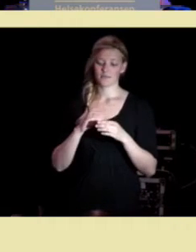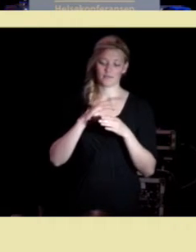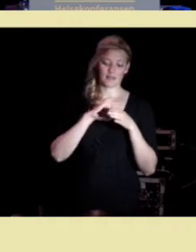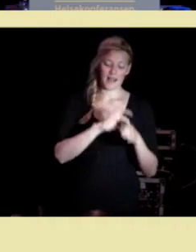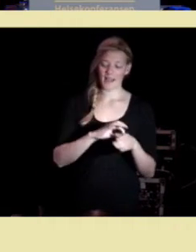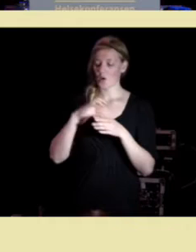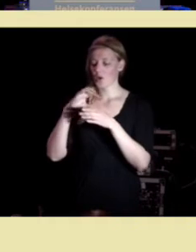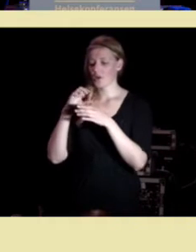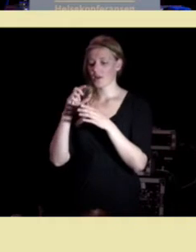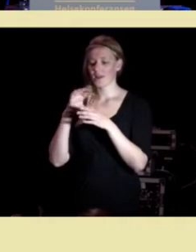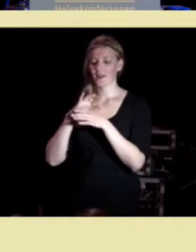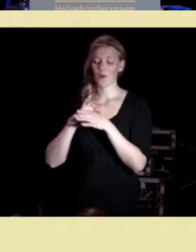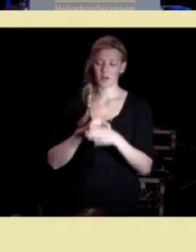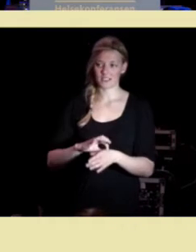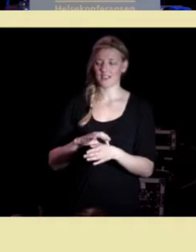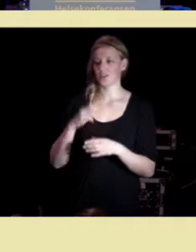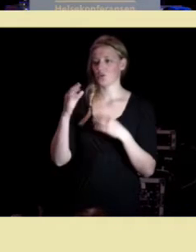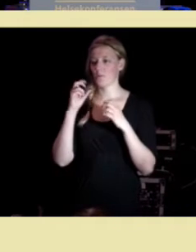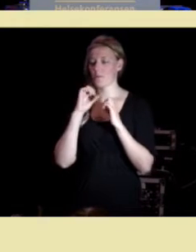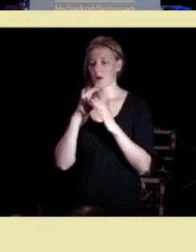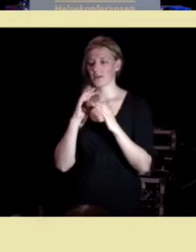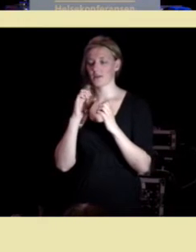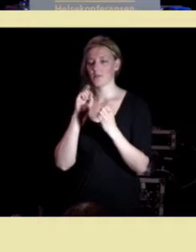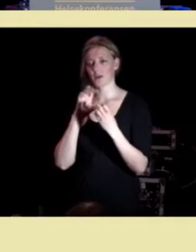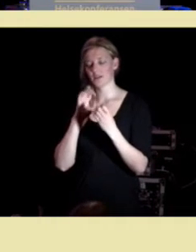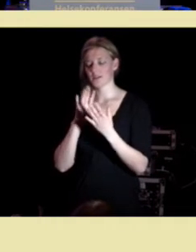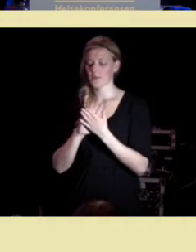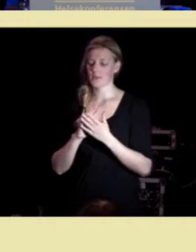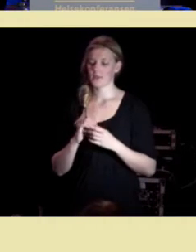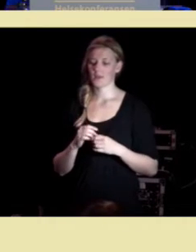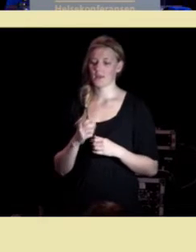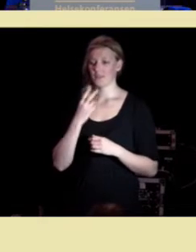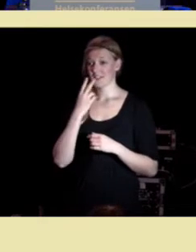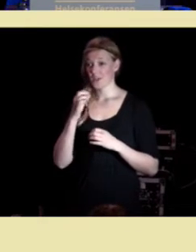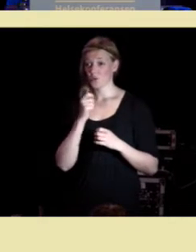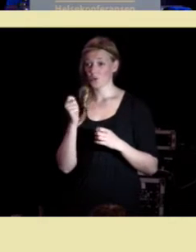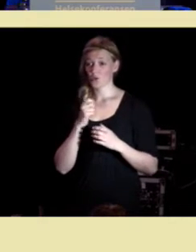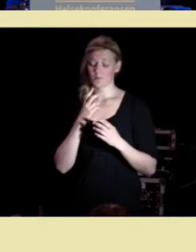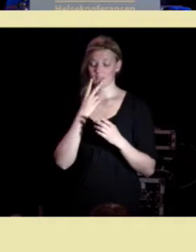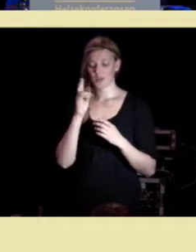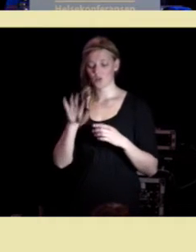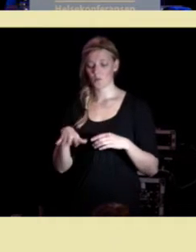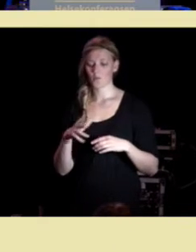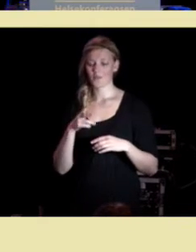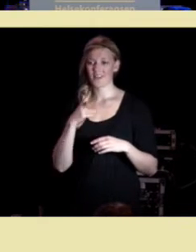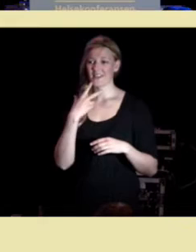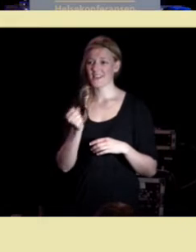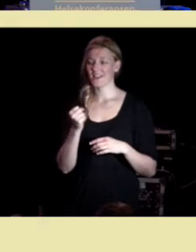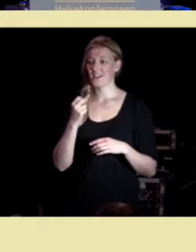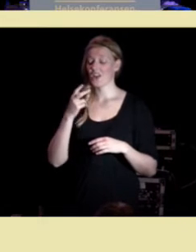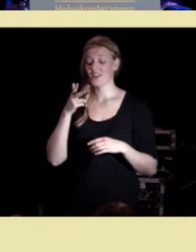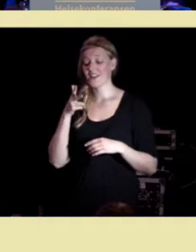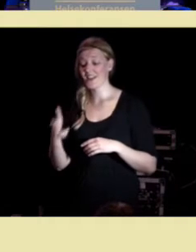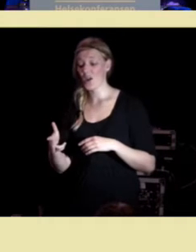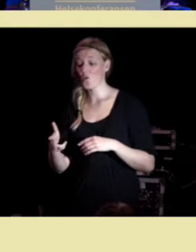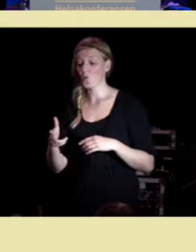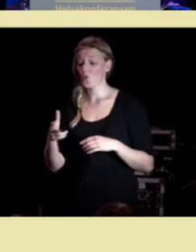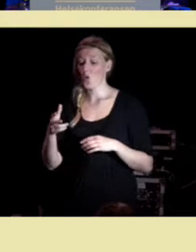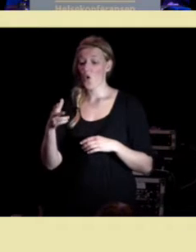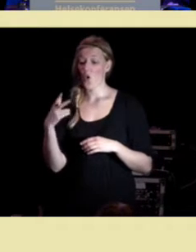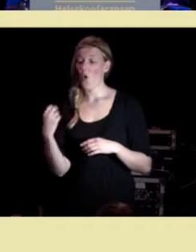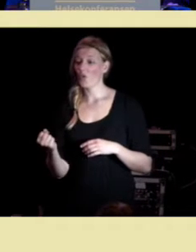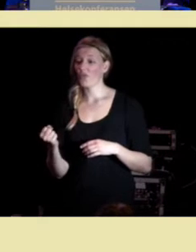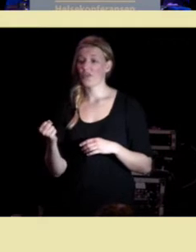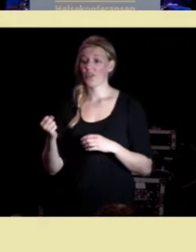Vi finner noe som ligner på pasientmedvirkning i ca. av 380 videoer, altså under 10